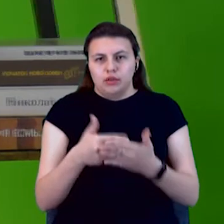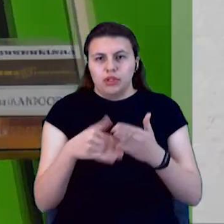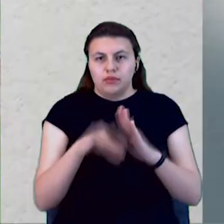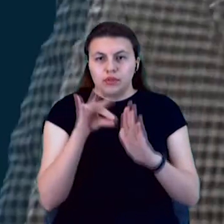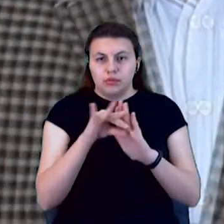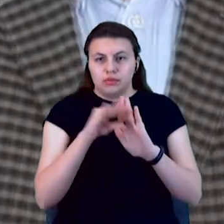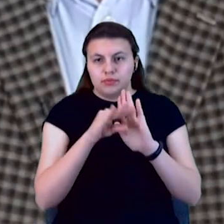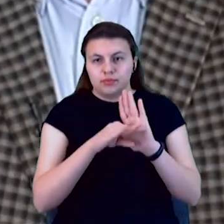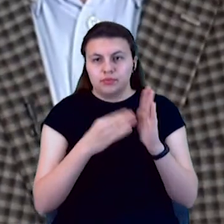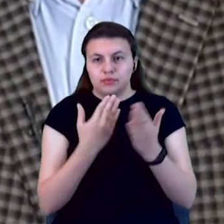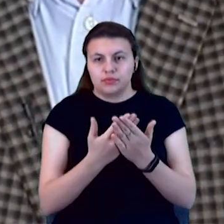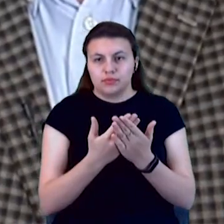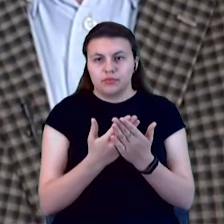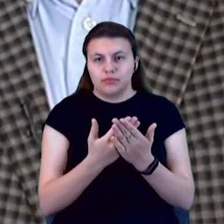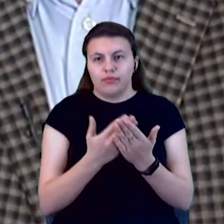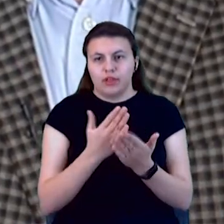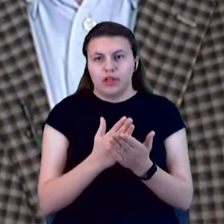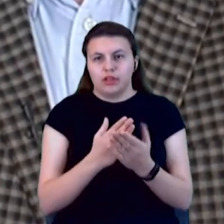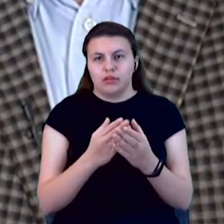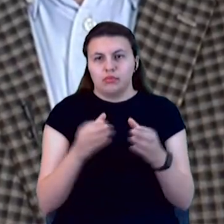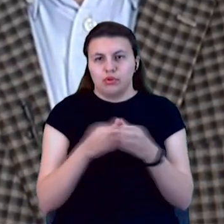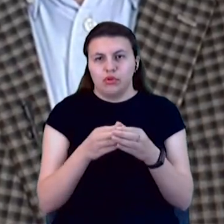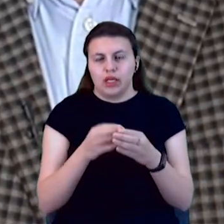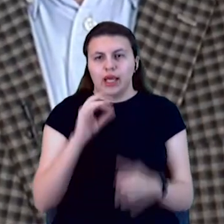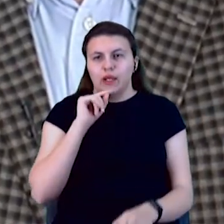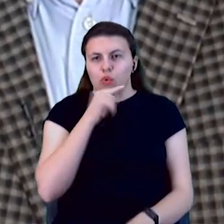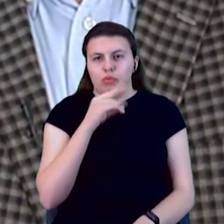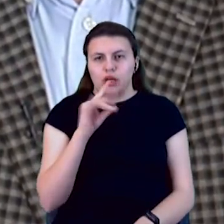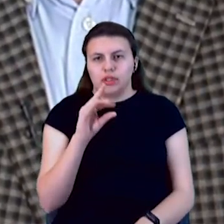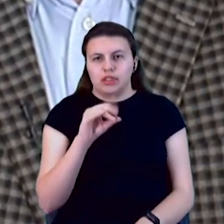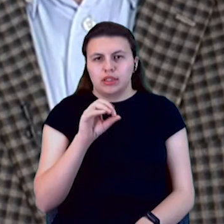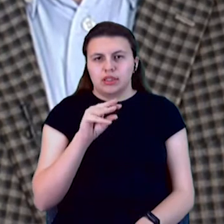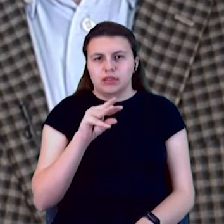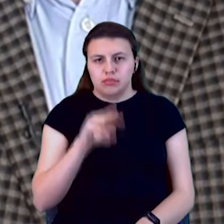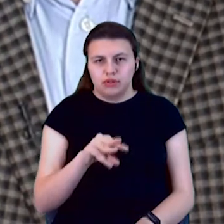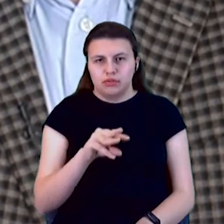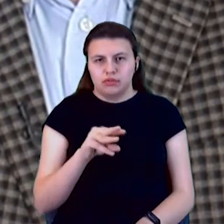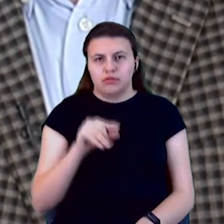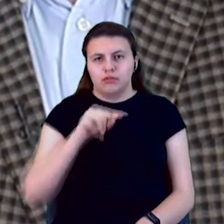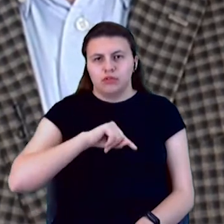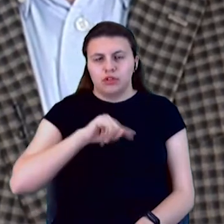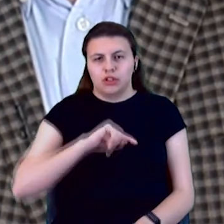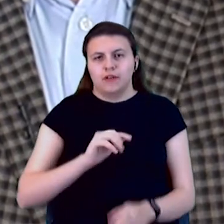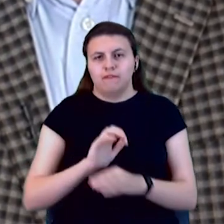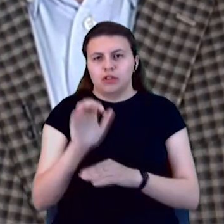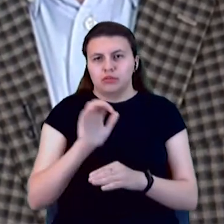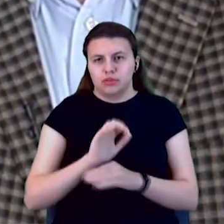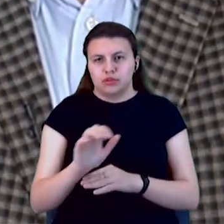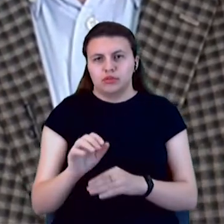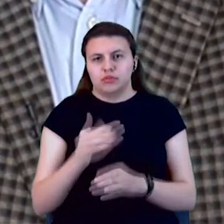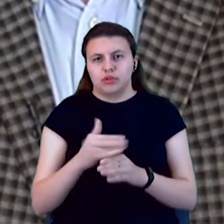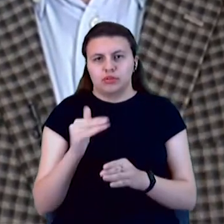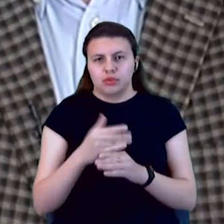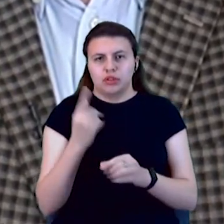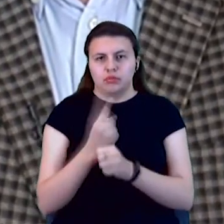блок, він називається «Економічний прагматизм». Ним пропонується збільшити внутрішнє виробництво, поступово заборонити експорт сировини і